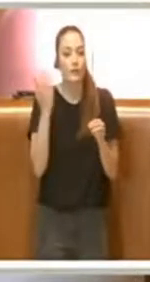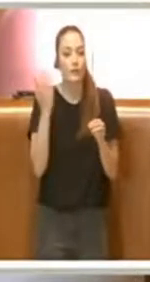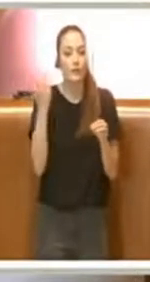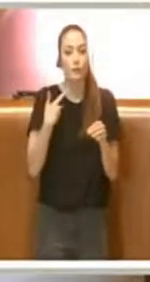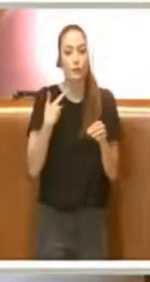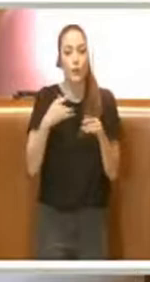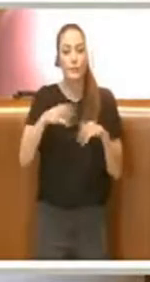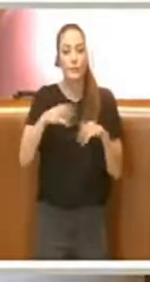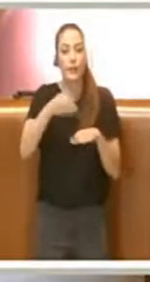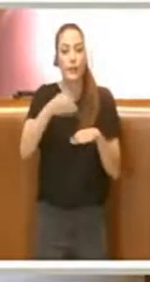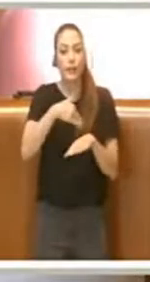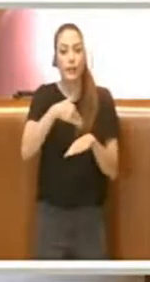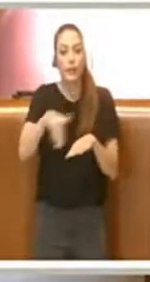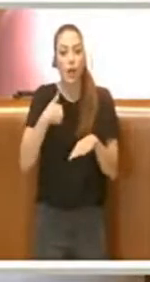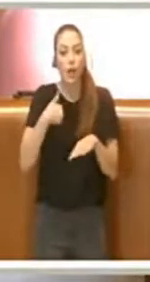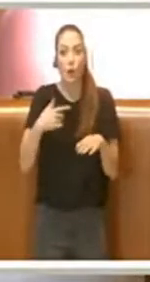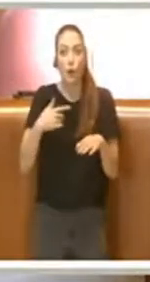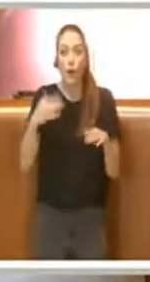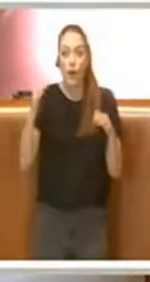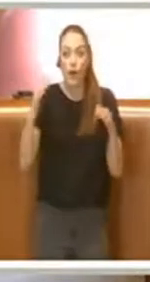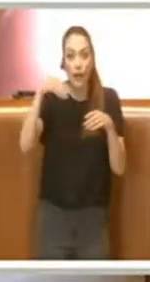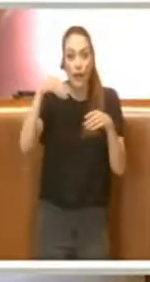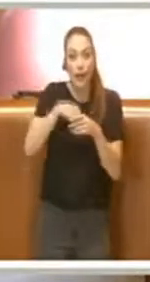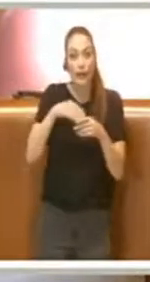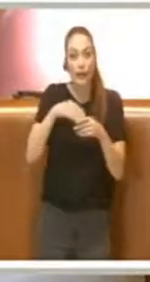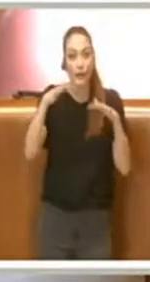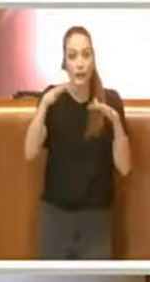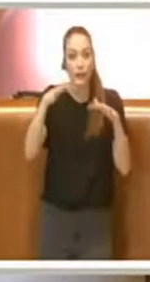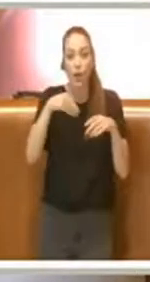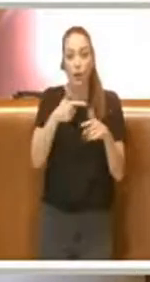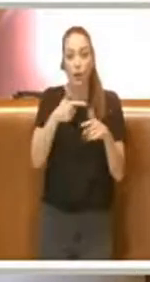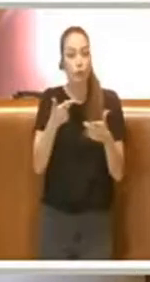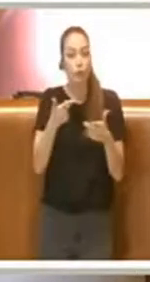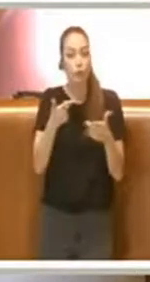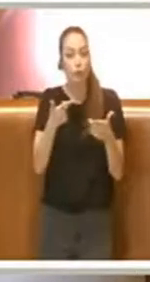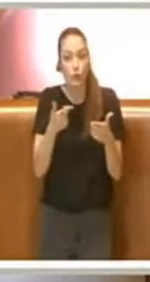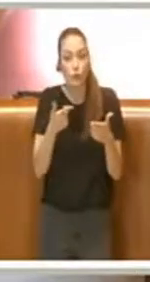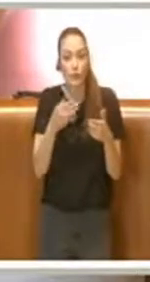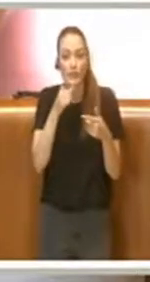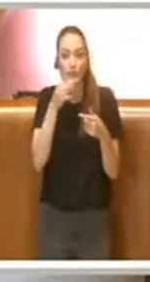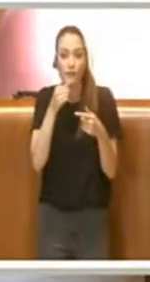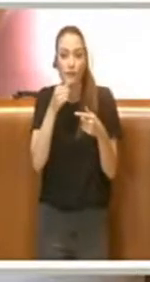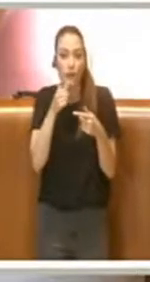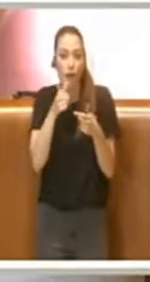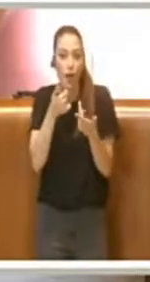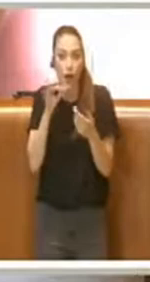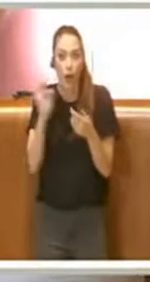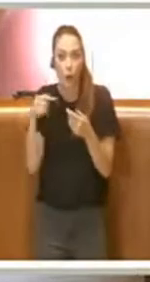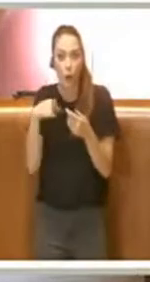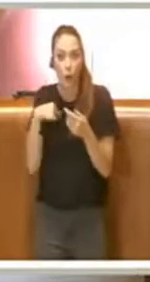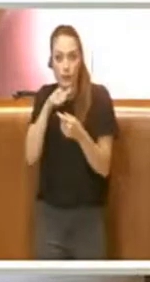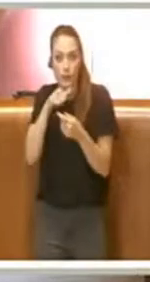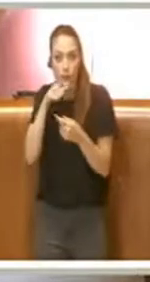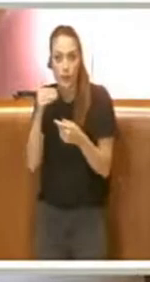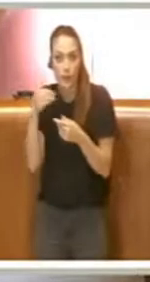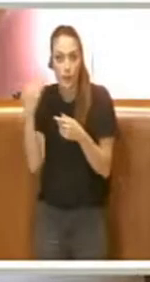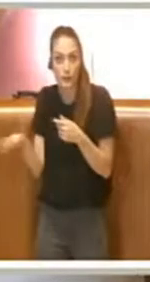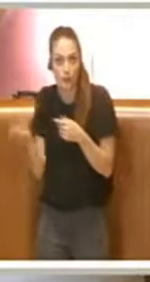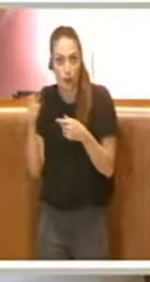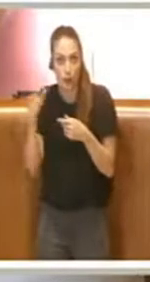a taglio che non hanno coperti interni. Quindi dare oggi uno spazio esterno a chi non ne ha bisogno già potrebbe essere un errore.